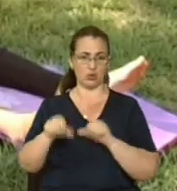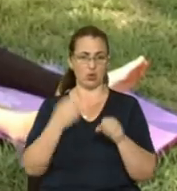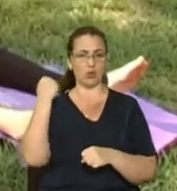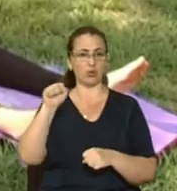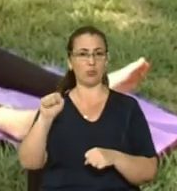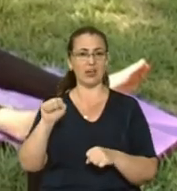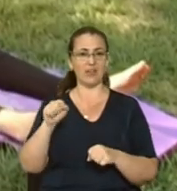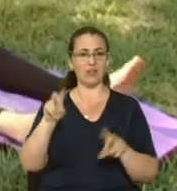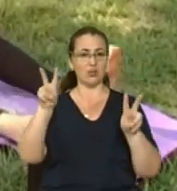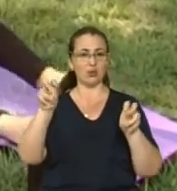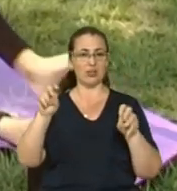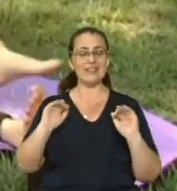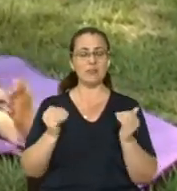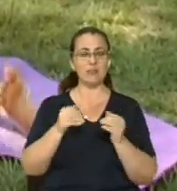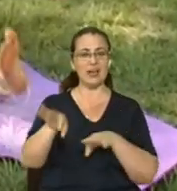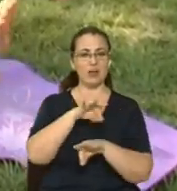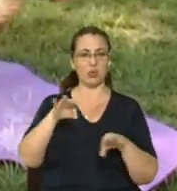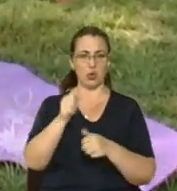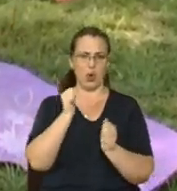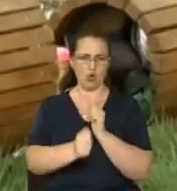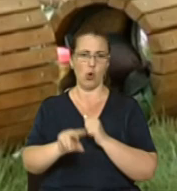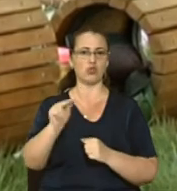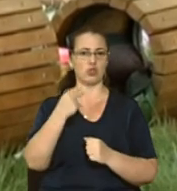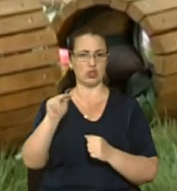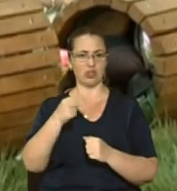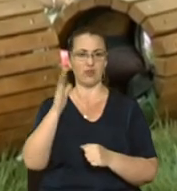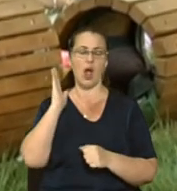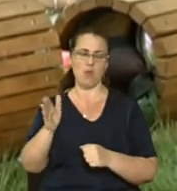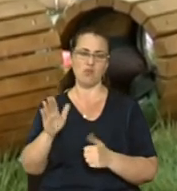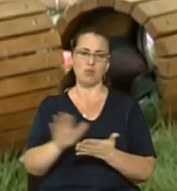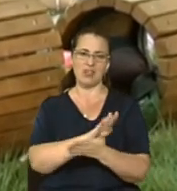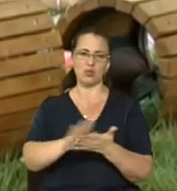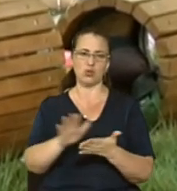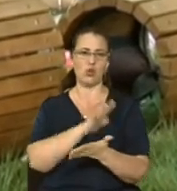номінації «Малі проекти». Щочетверга у його парку будуть безкоштовні заняття.